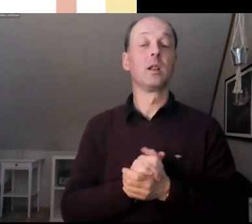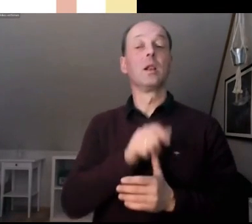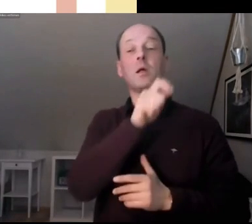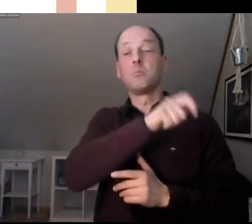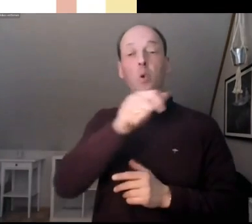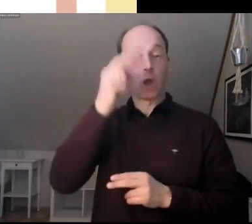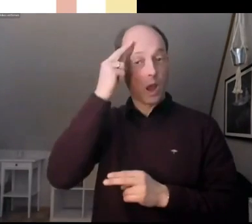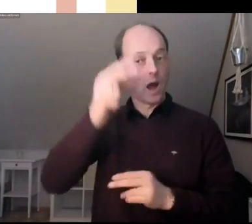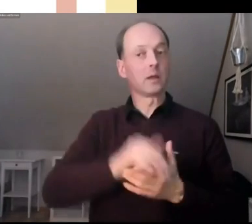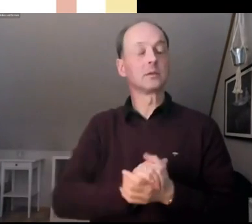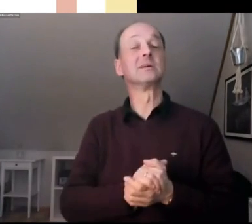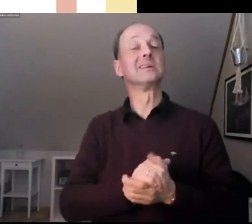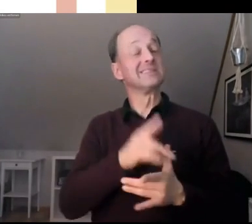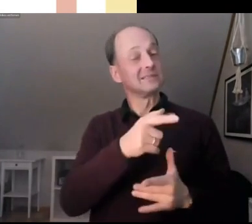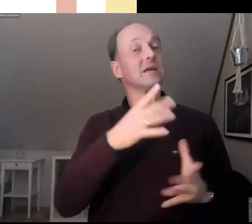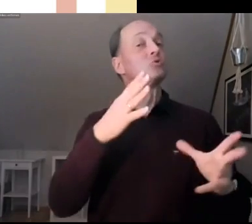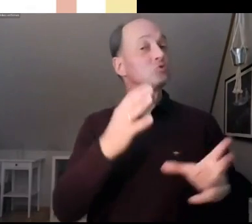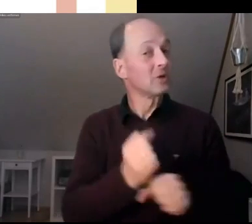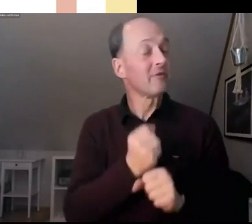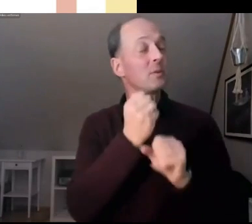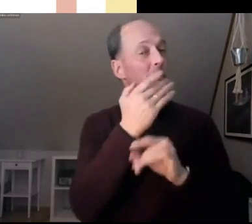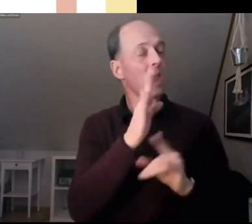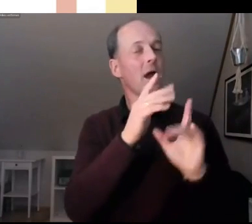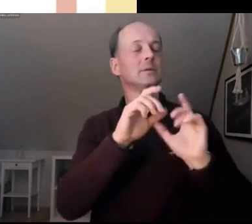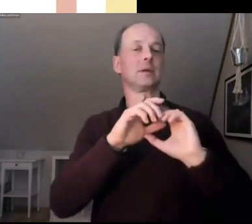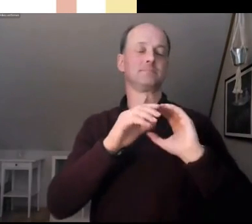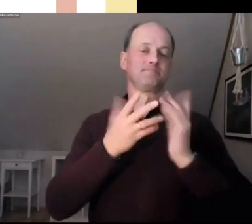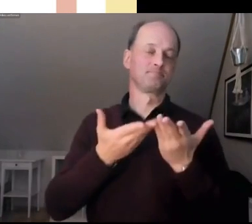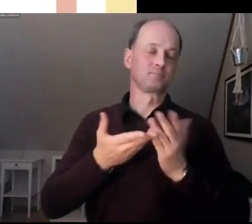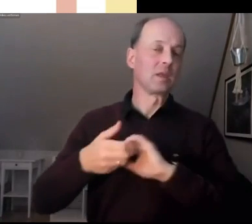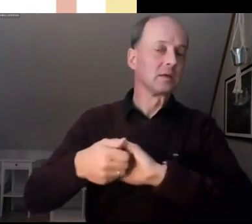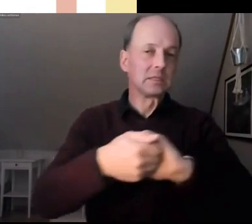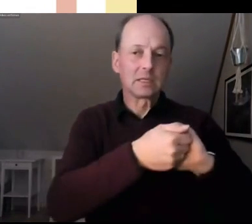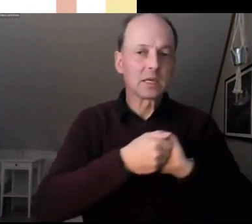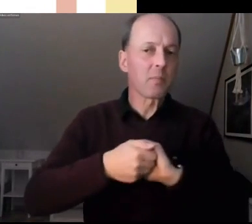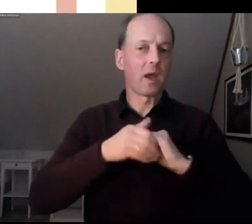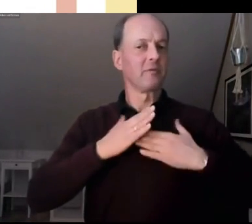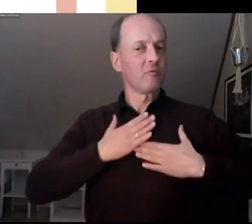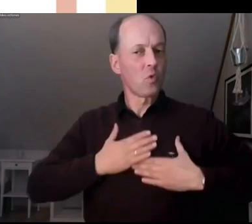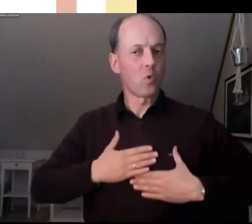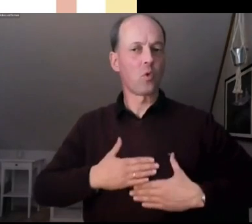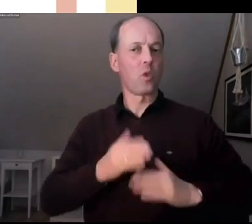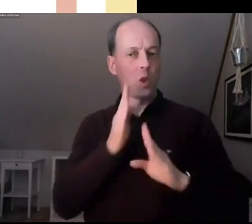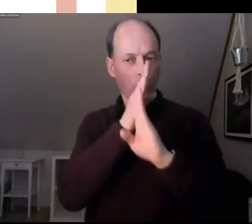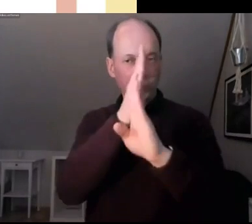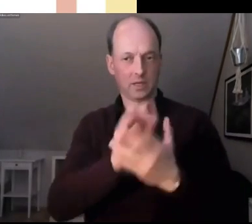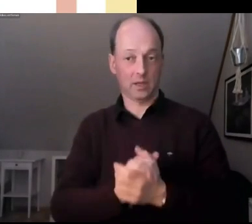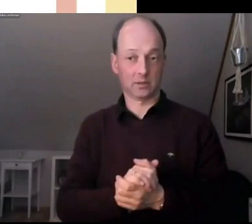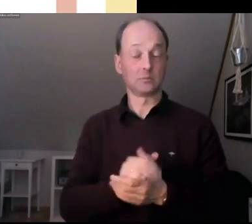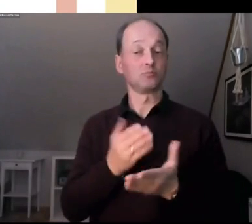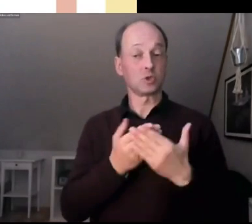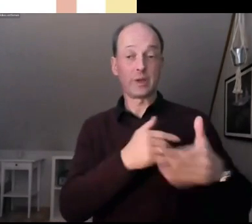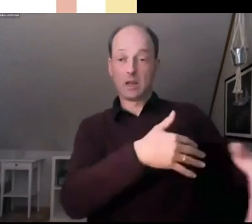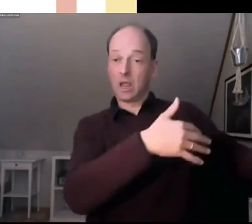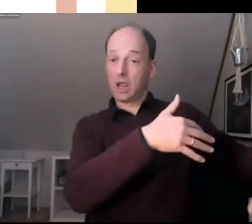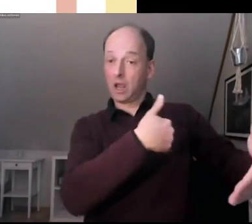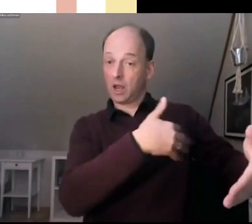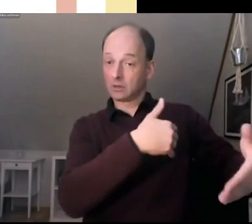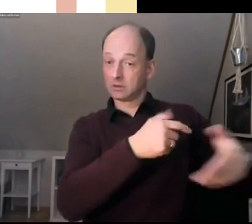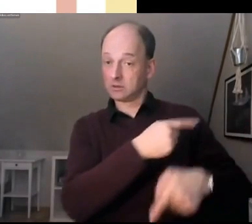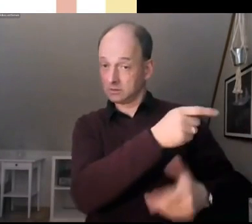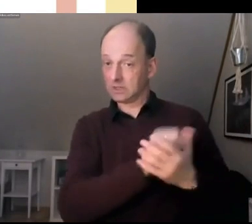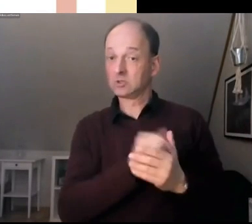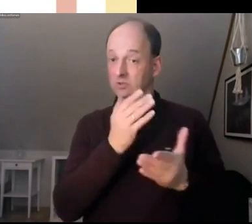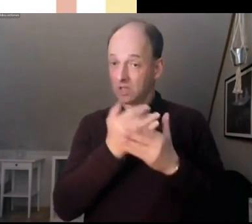Menschen viel gemeinwohlorientierter denken. Und zwar hat es da in Irland, wo es schon einige BürgerInnenräte gegeben hat, auch eine Studie